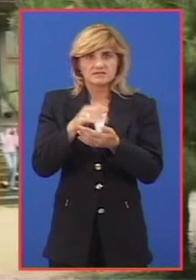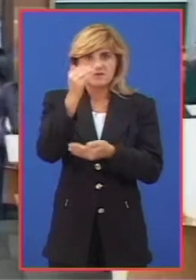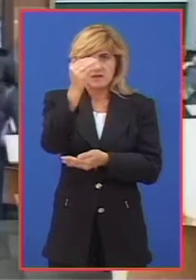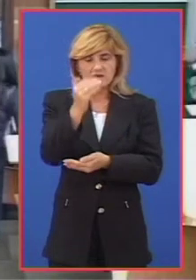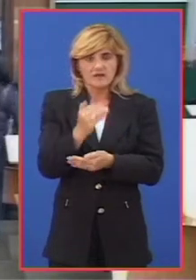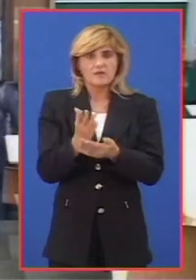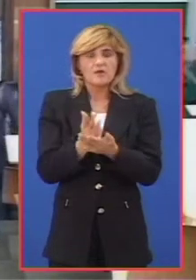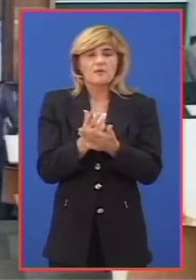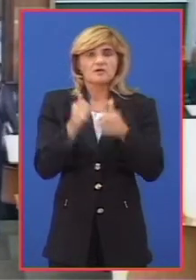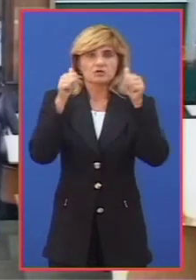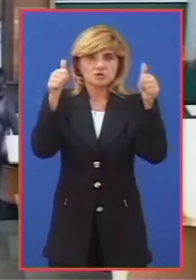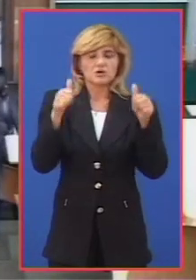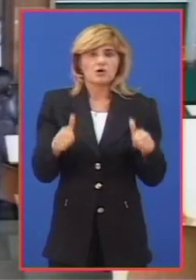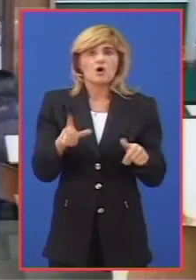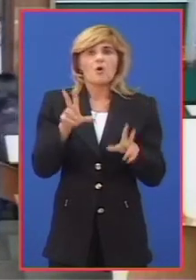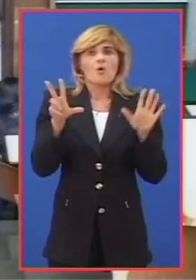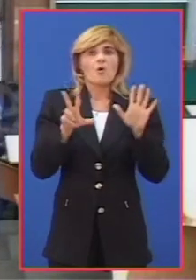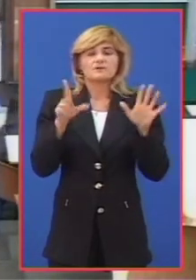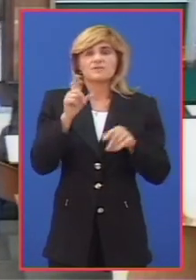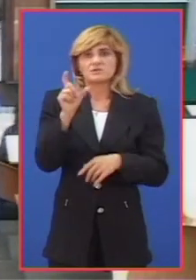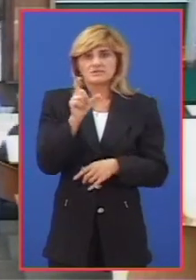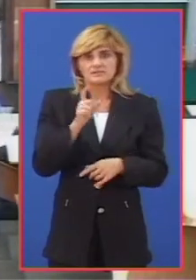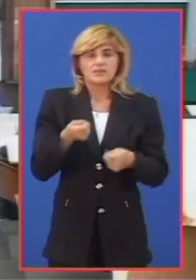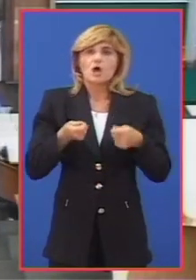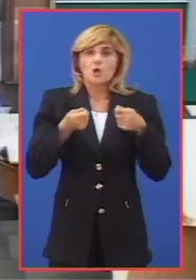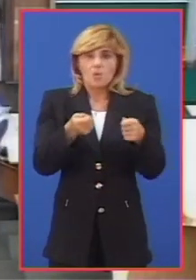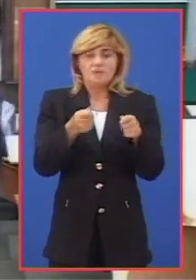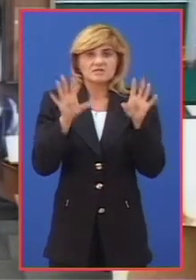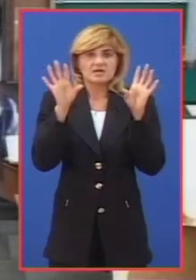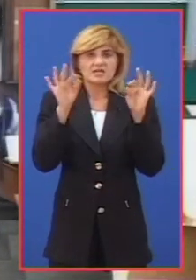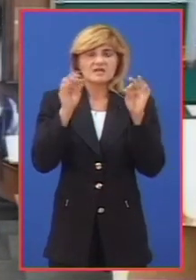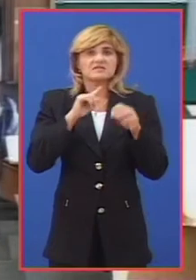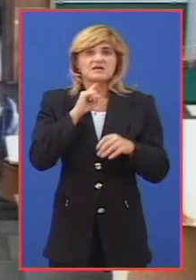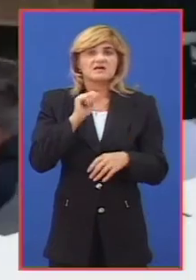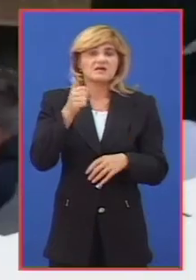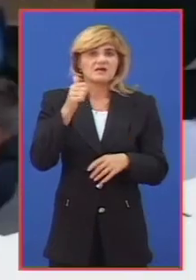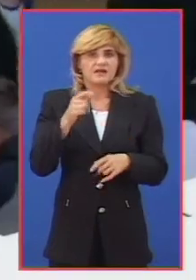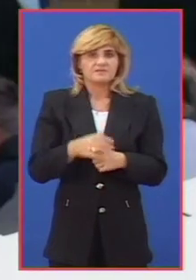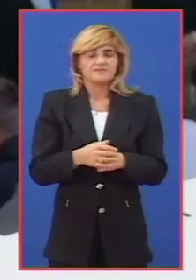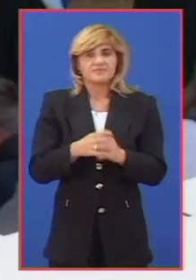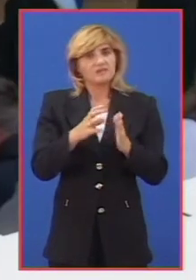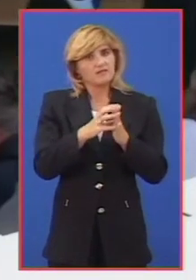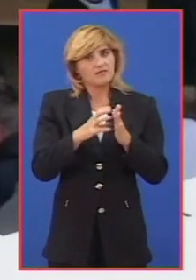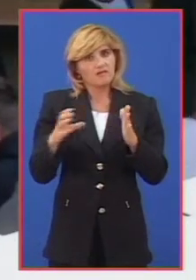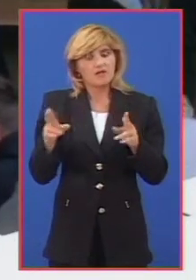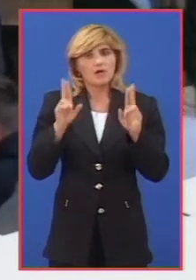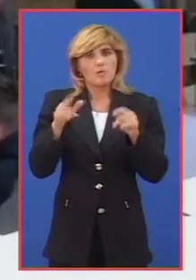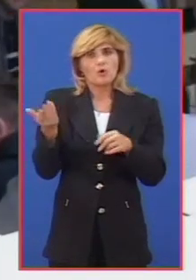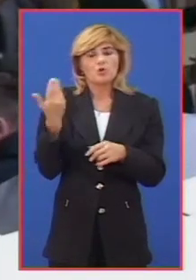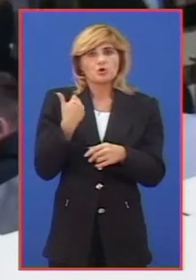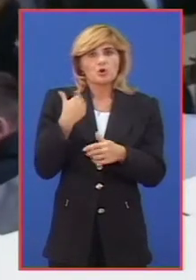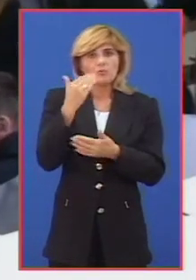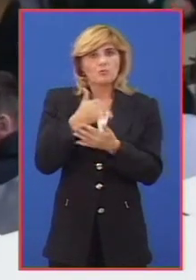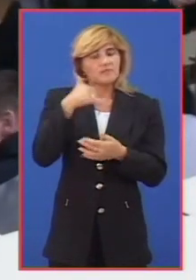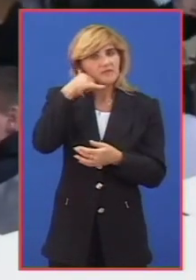kandidata bit će objavljena 8. septembra, a upis kandidata 10. i 4. septembra. Detaljnije informacije mogu se dobiti